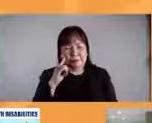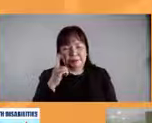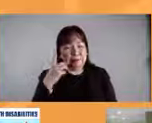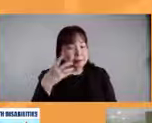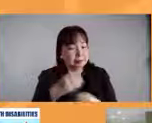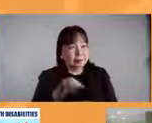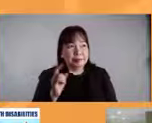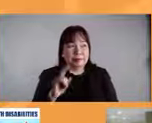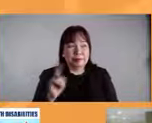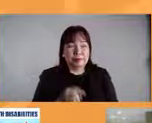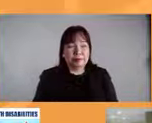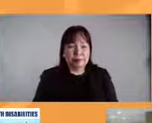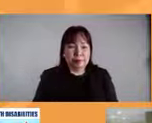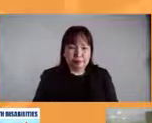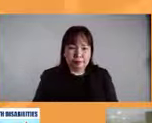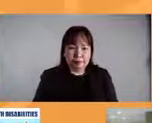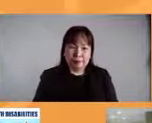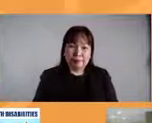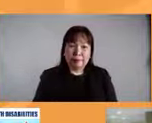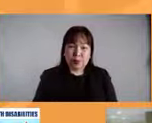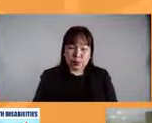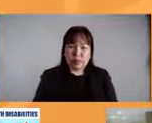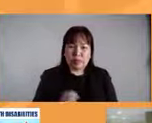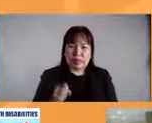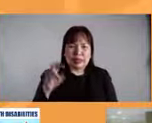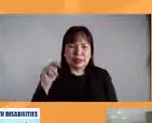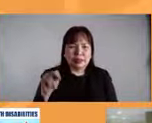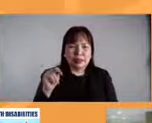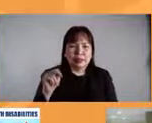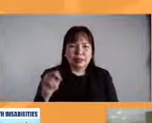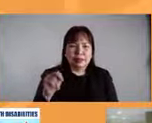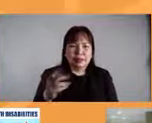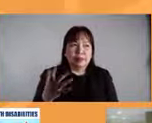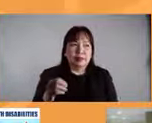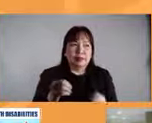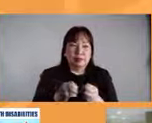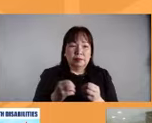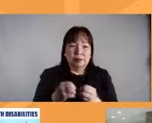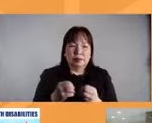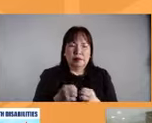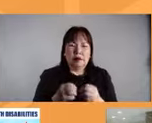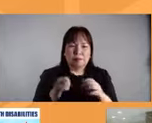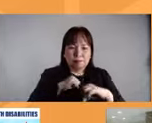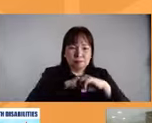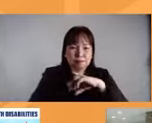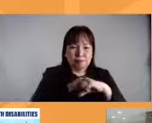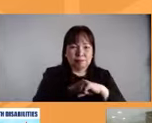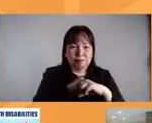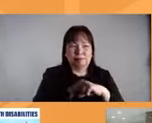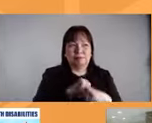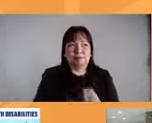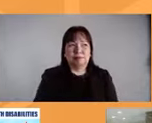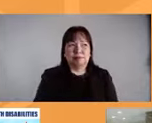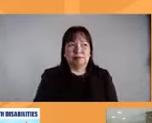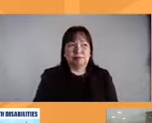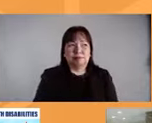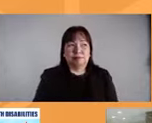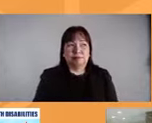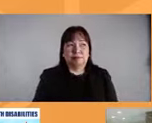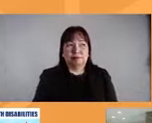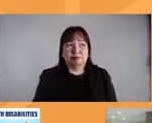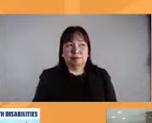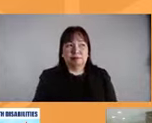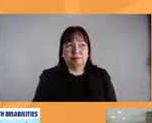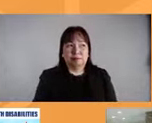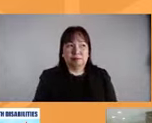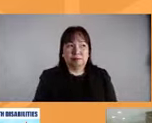na lang talaga is talagang kailangan pa ng further campaigning kasi nga kailangan mong